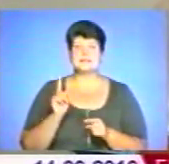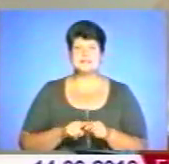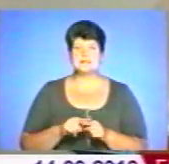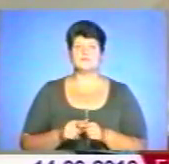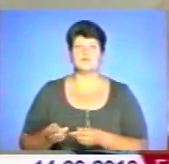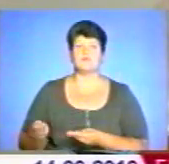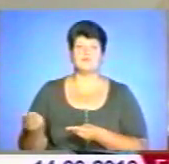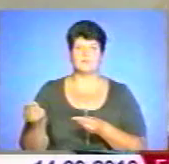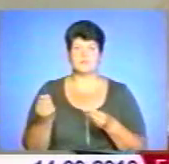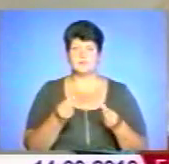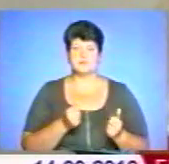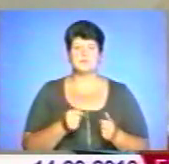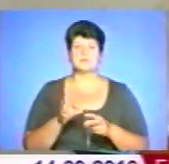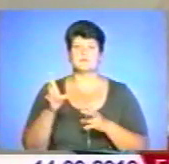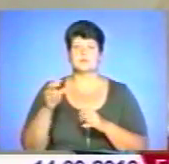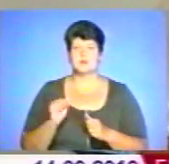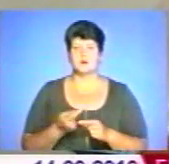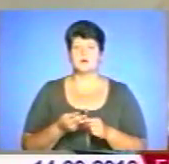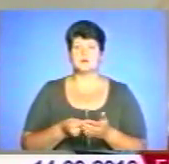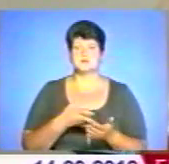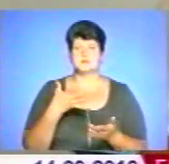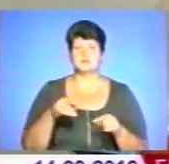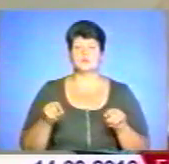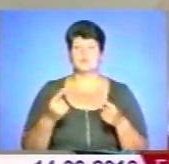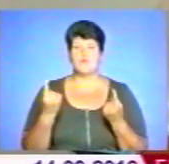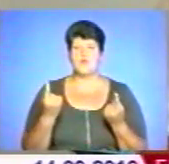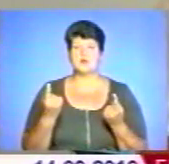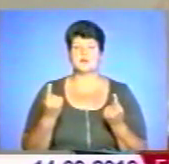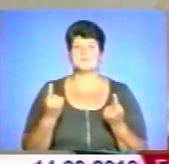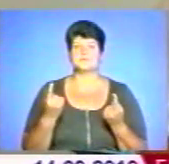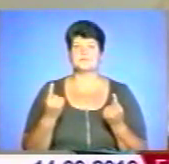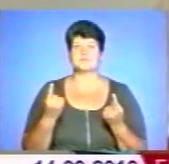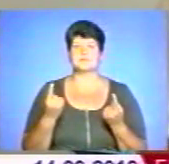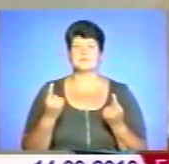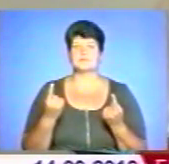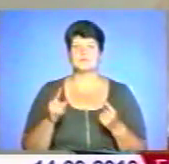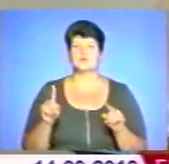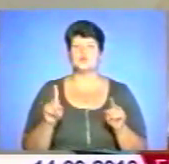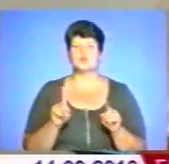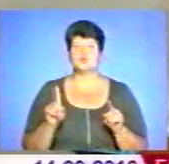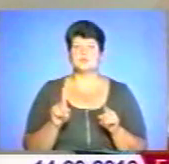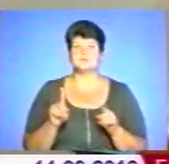безперечно, що вплинули і на ціну утворення щодо